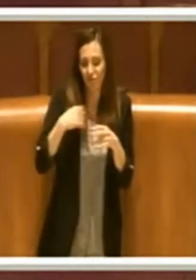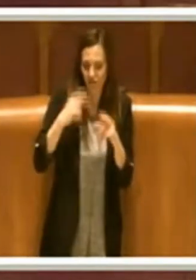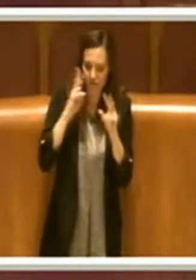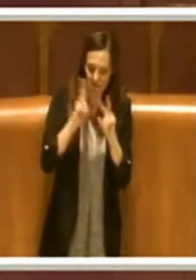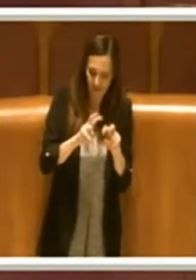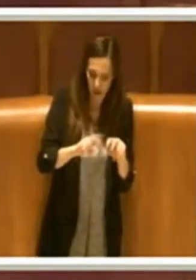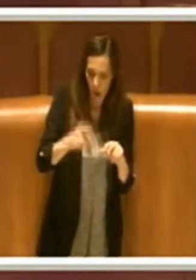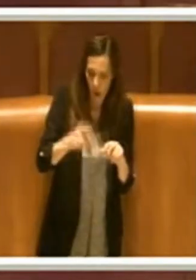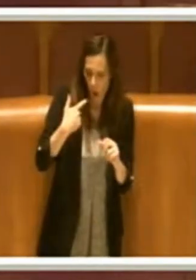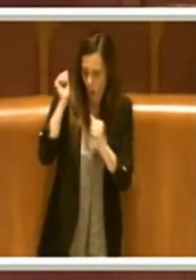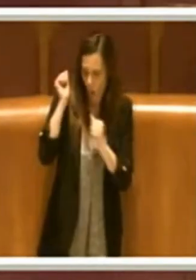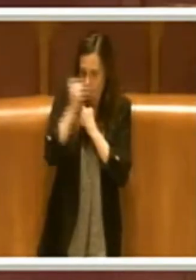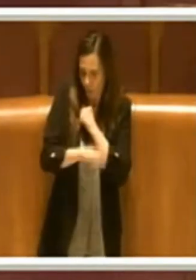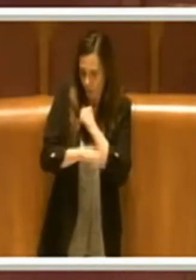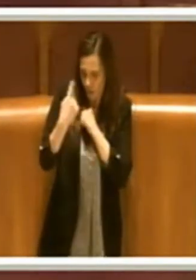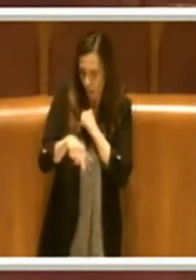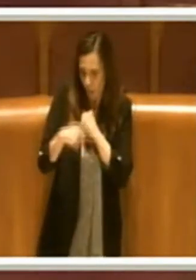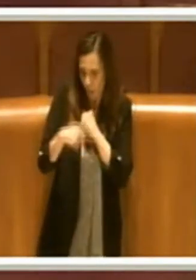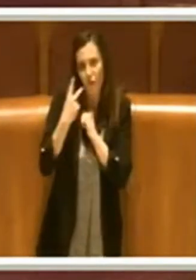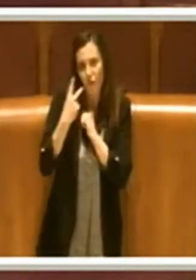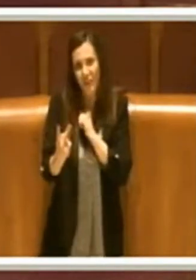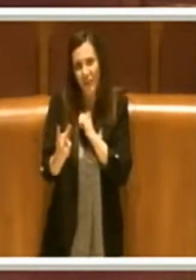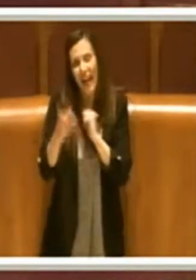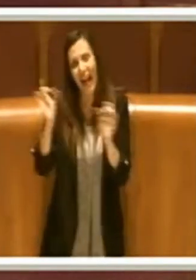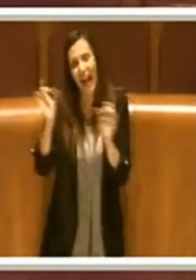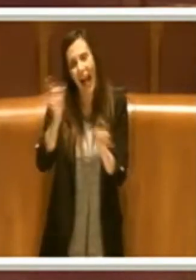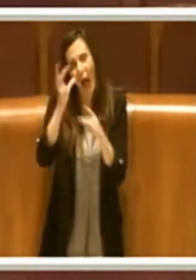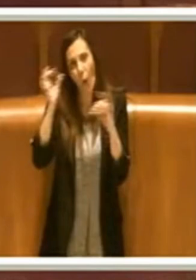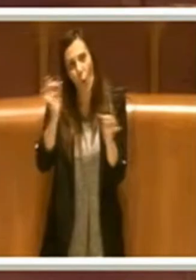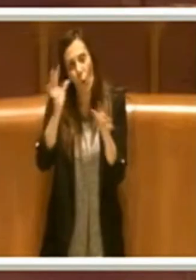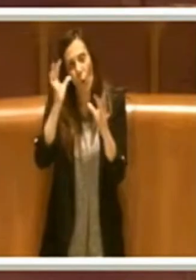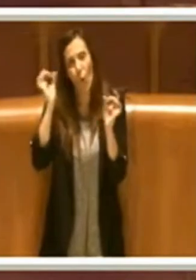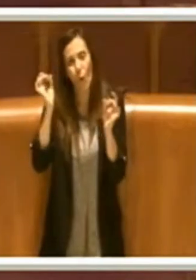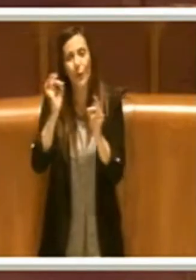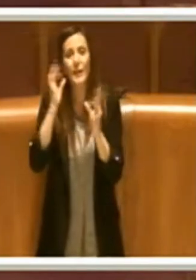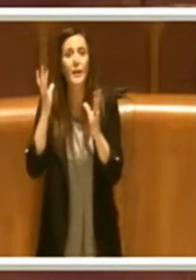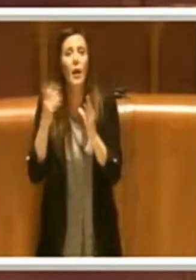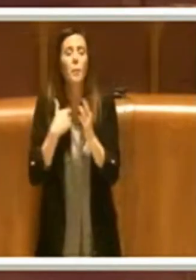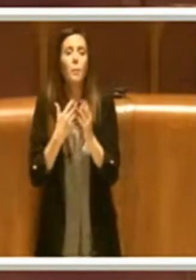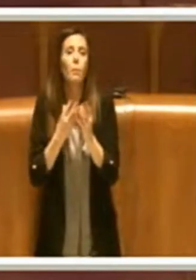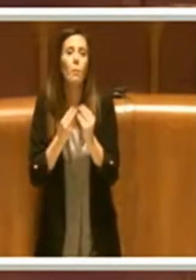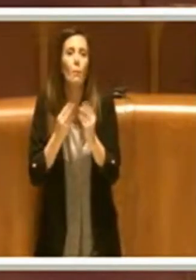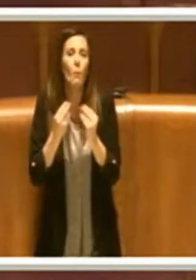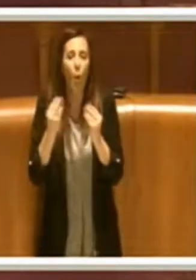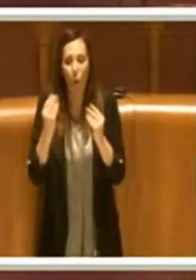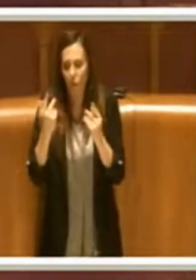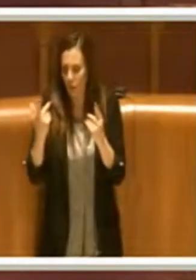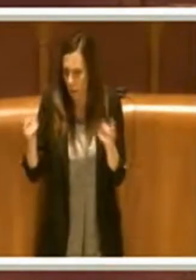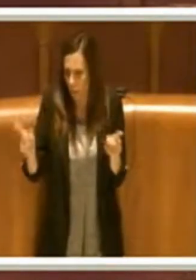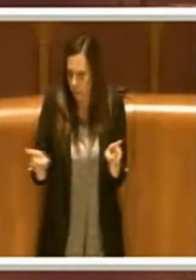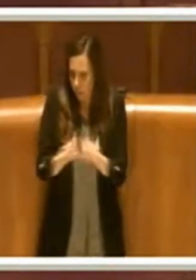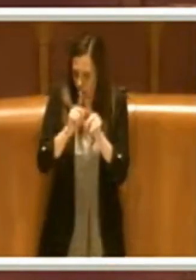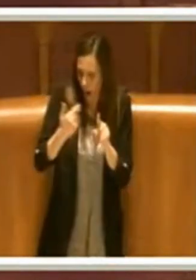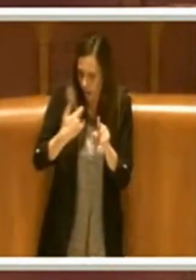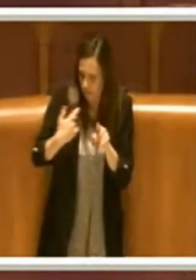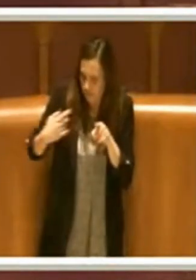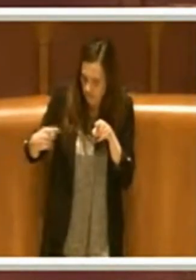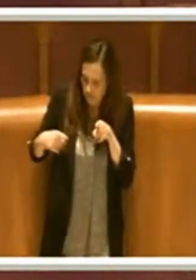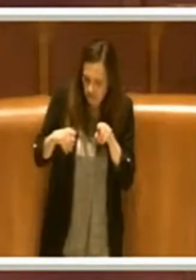quelli delle opposizioni, alcuni sono, anzi molti vanno nella stessa direzione.